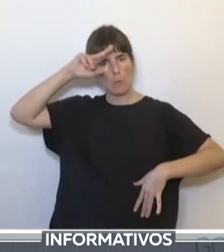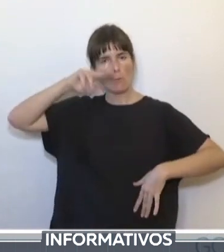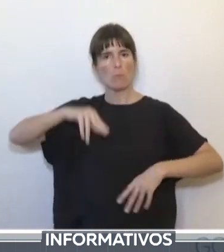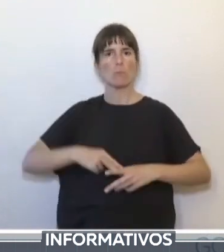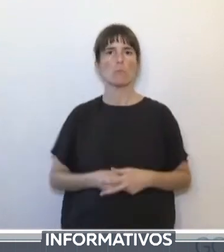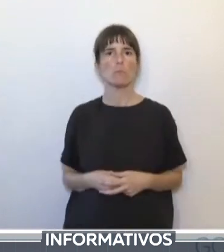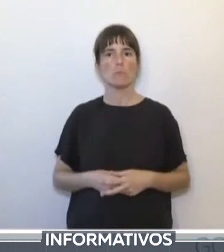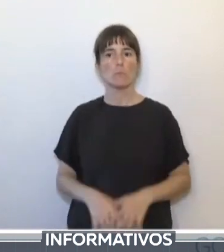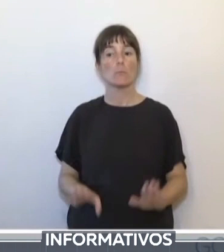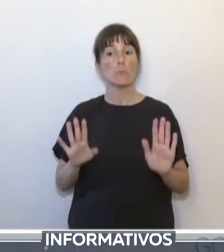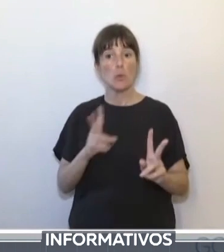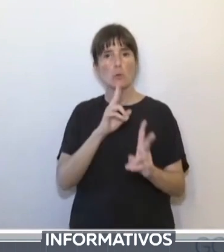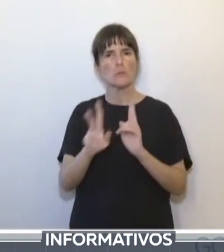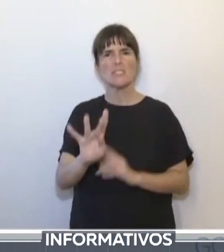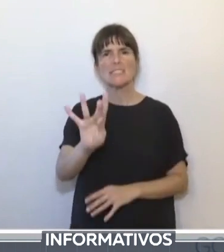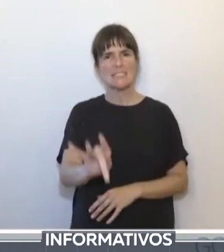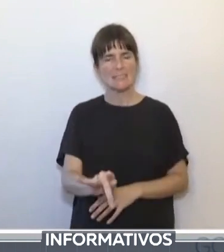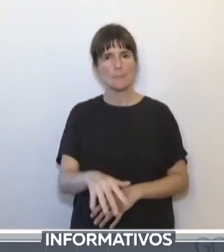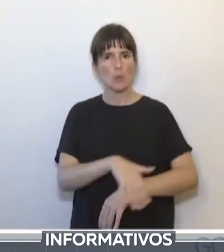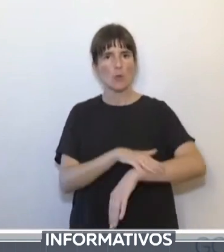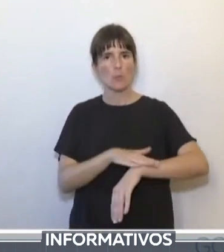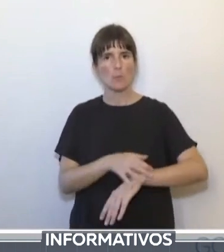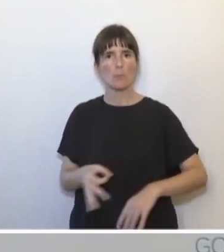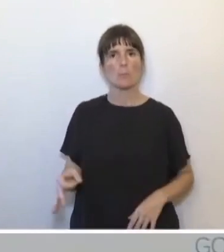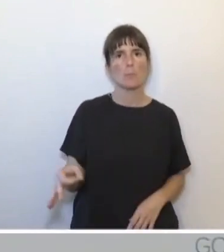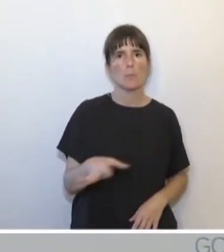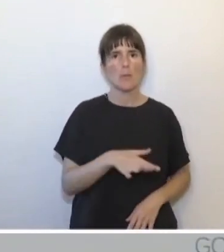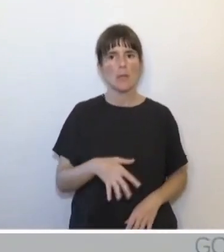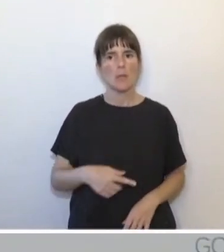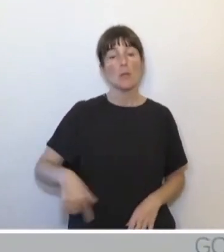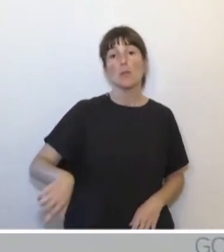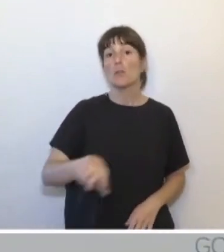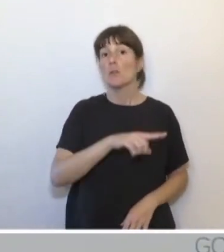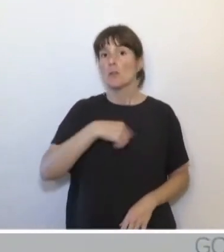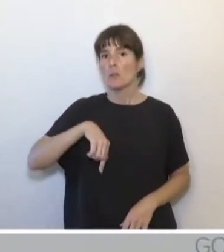El que sí que els puc dir és que el govern de Salles Balears estarà al costat